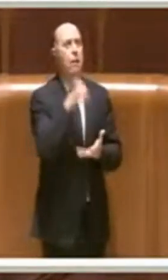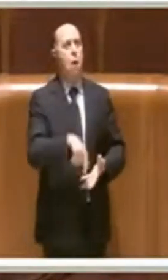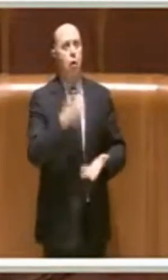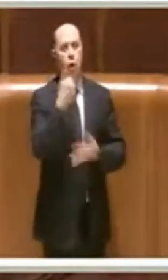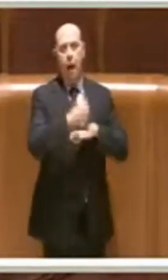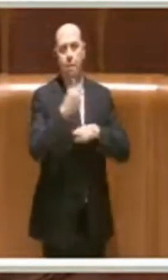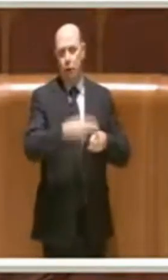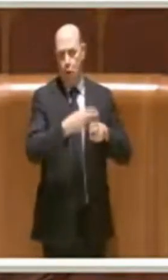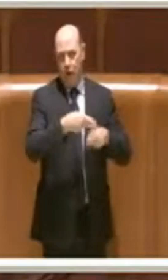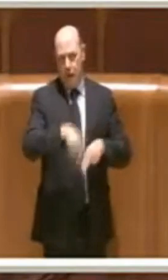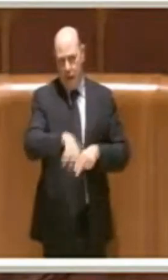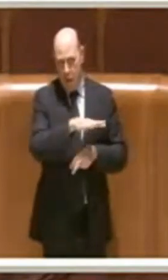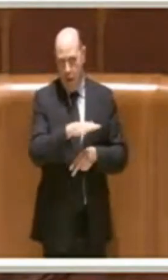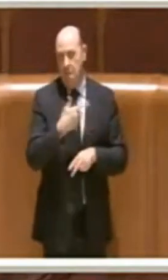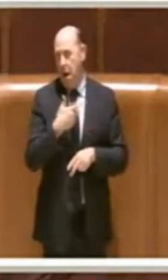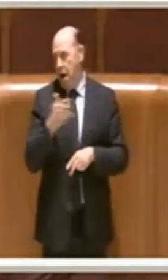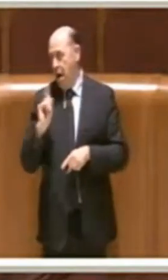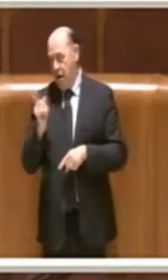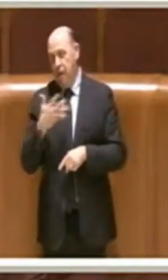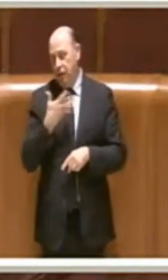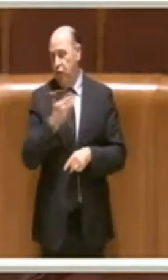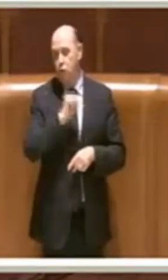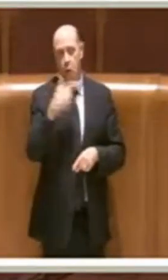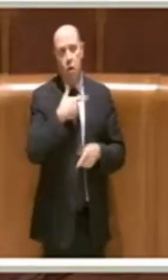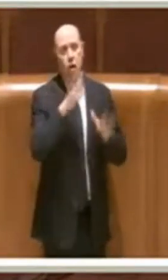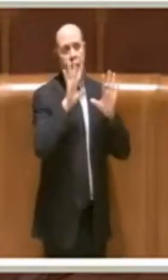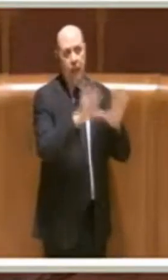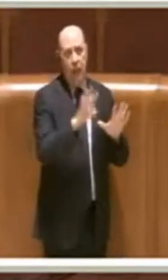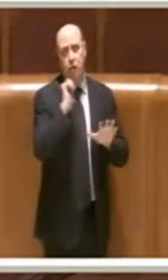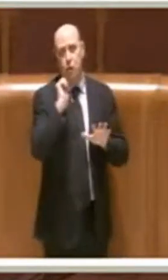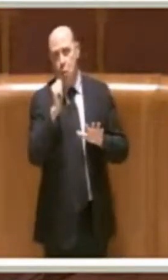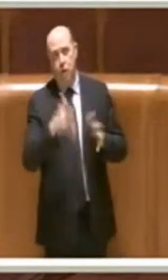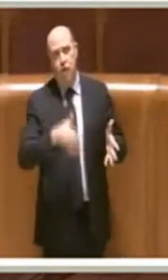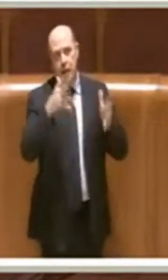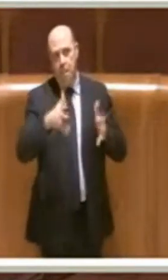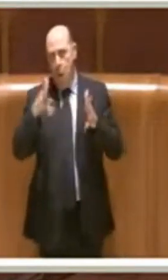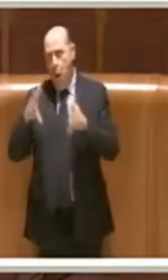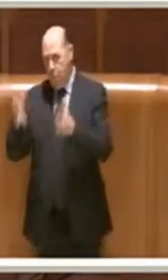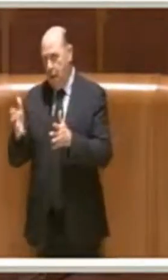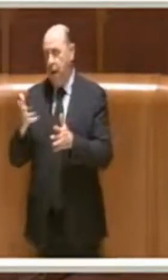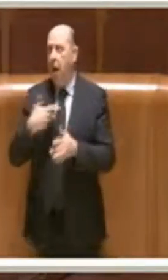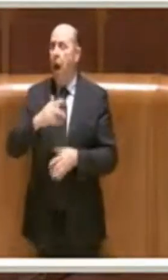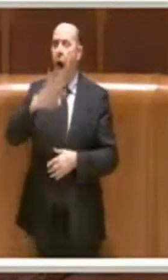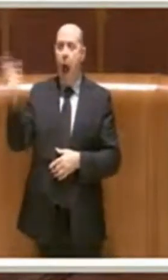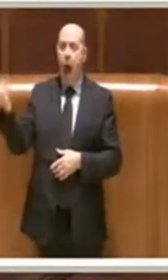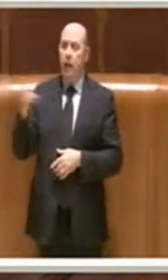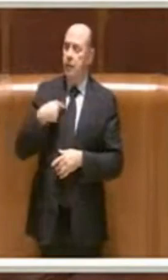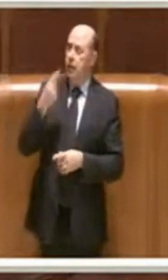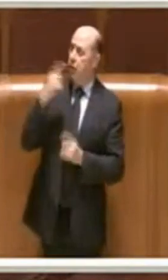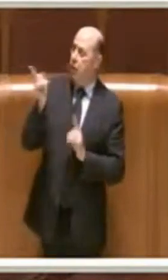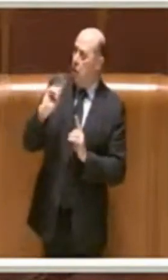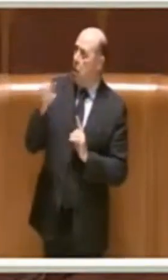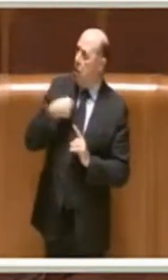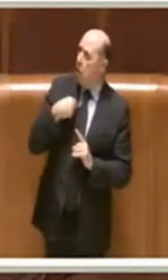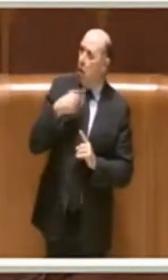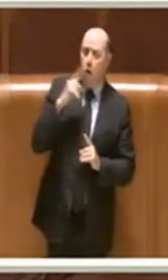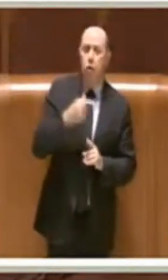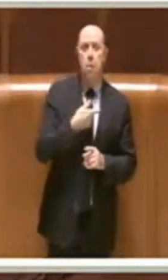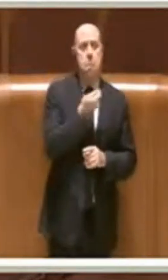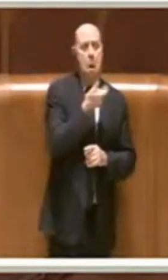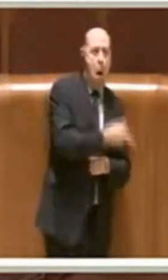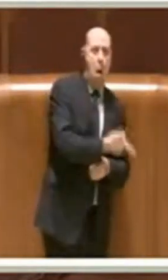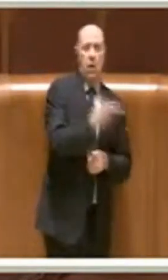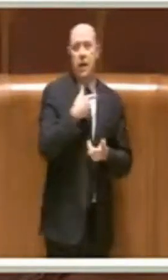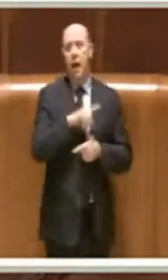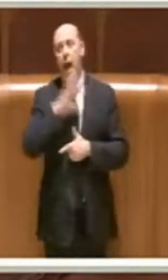al di là che, ripeto, riguarda 10-11 immobili, quindi non stiamo parlando, poi altri ci hanno detto che invece ne avevamo individuati troppo pochi,